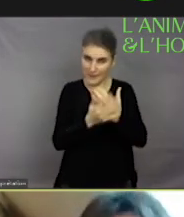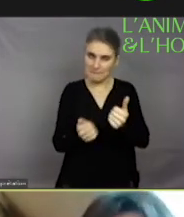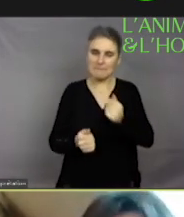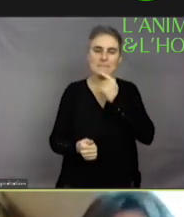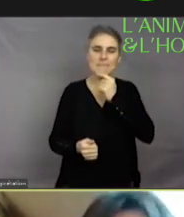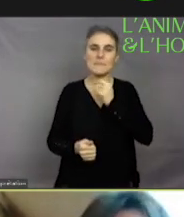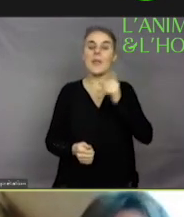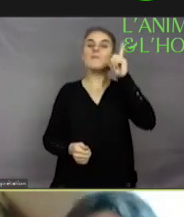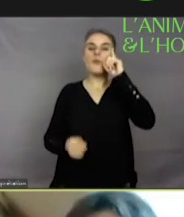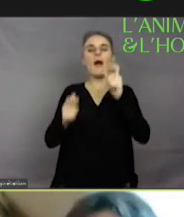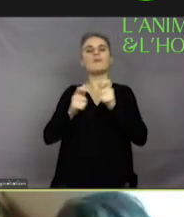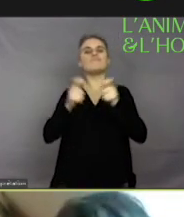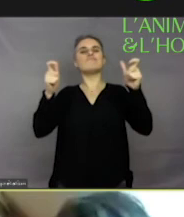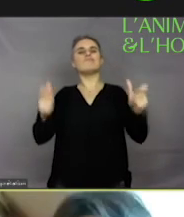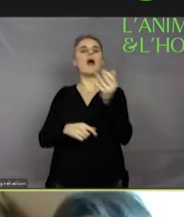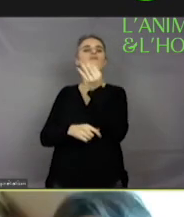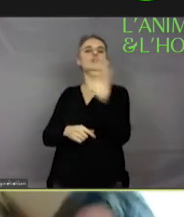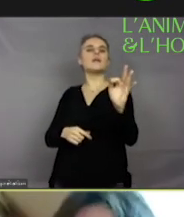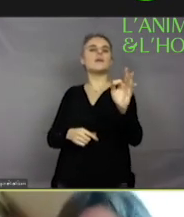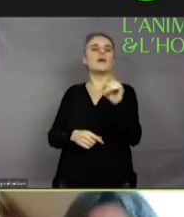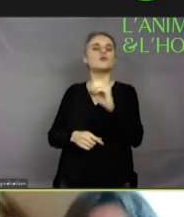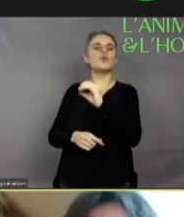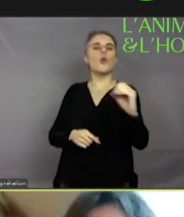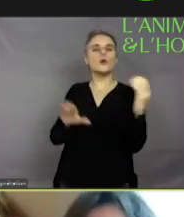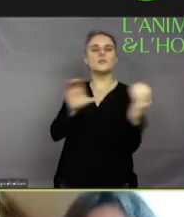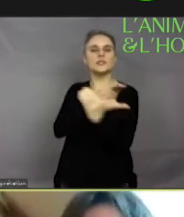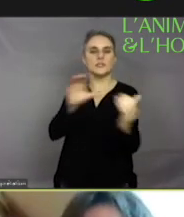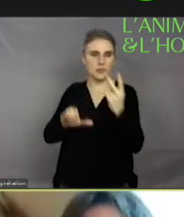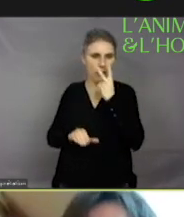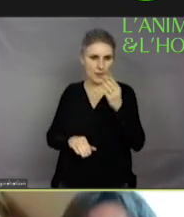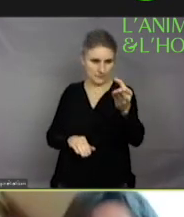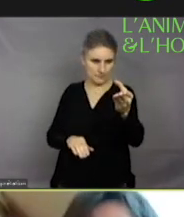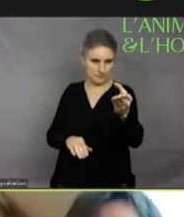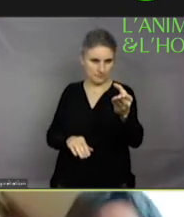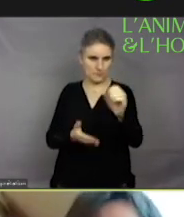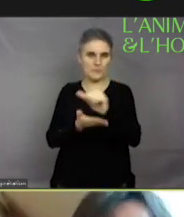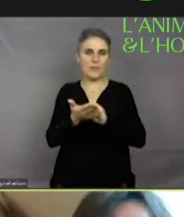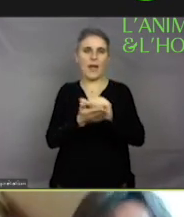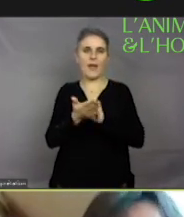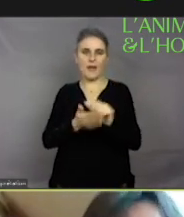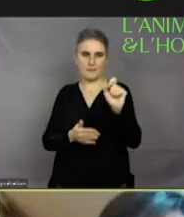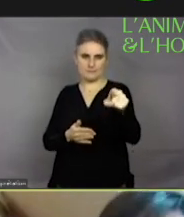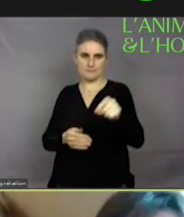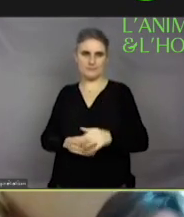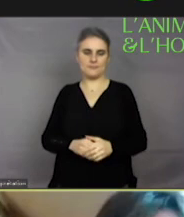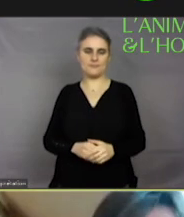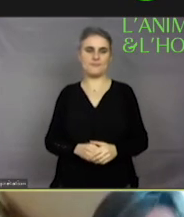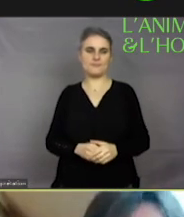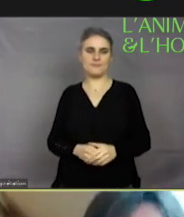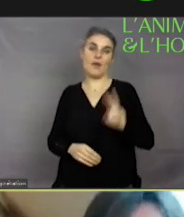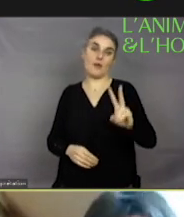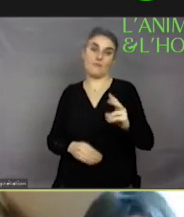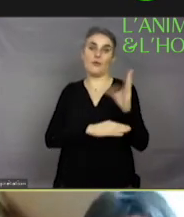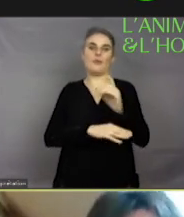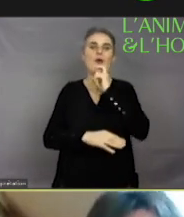française de zoosémiotique, dont je vous mets les coordonnées du site, là, dans ma diapo finale que je n pas eu le temps de